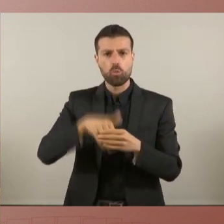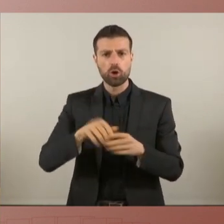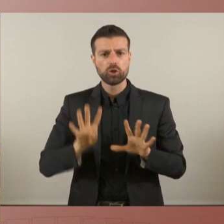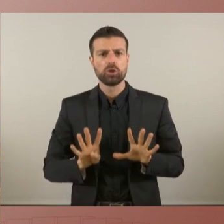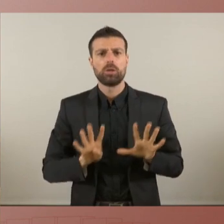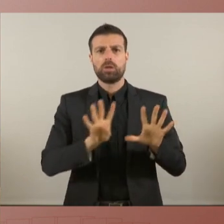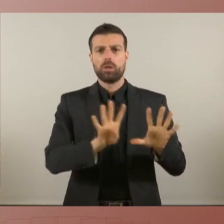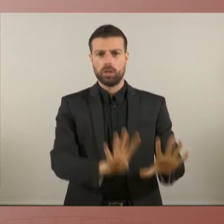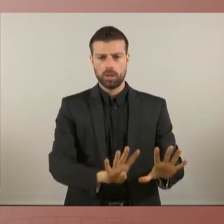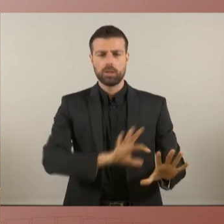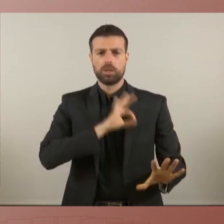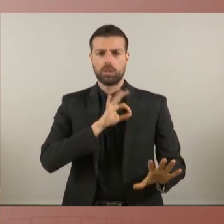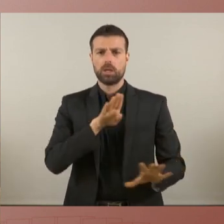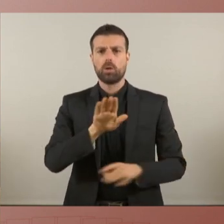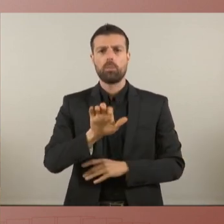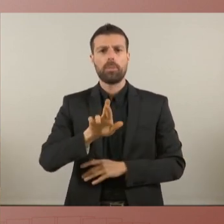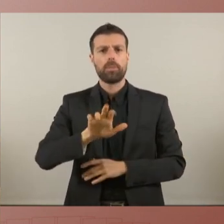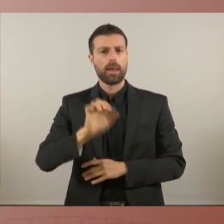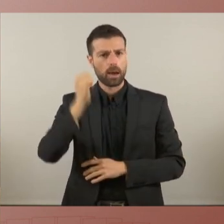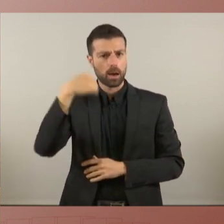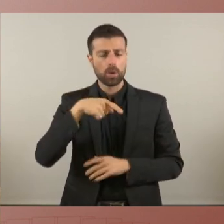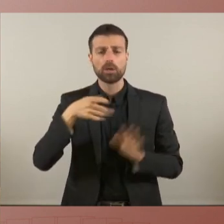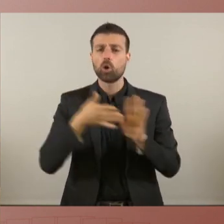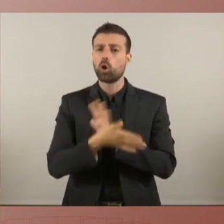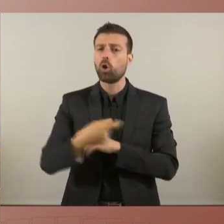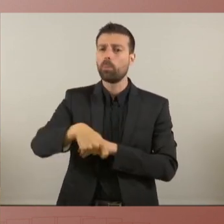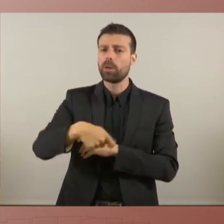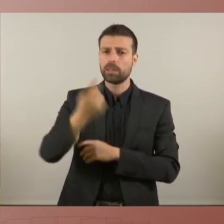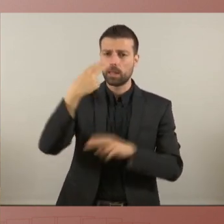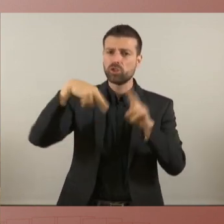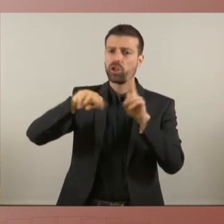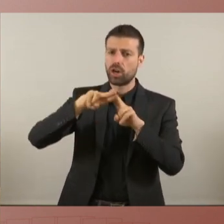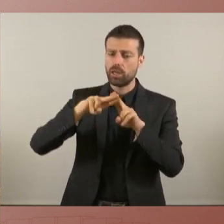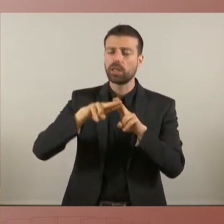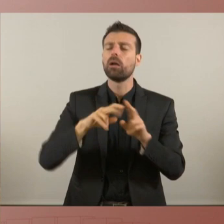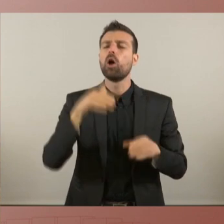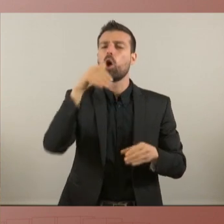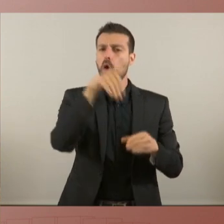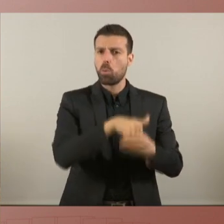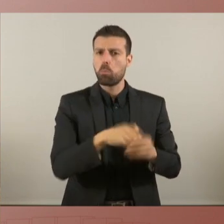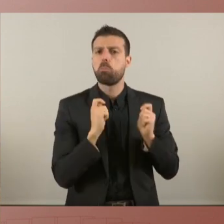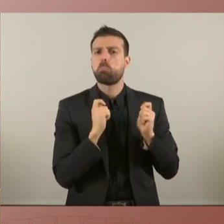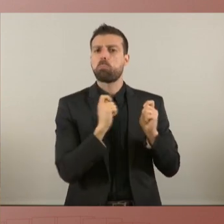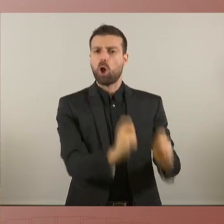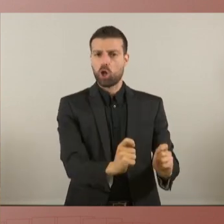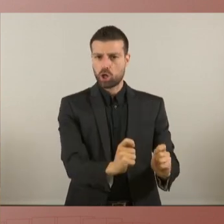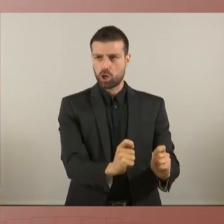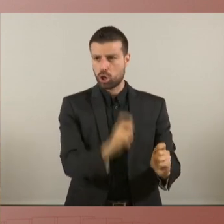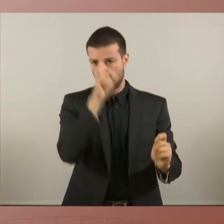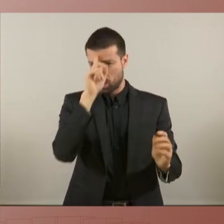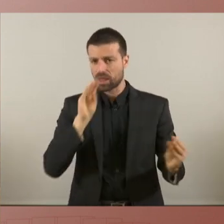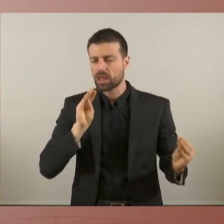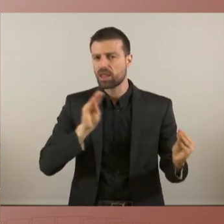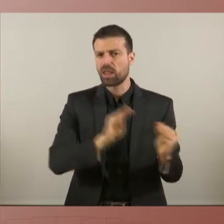el senyor Pere Aragonès com a president de la Generalitat nosaltres el votarem i ho fem plenament d'acord amb un